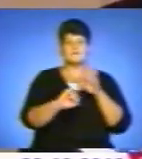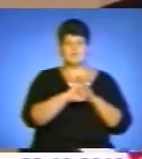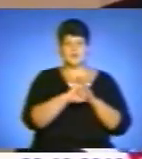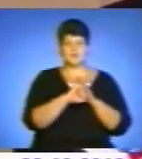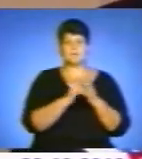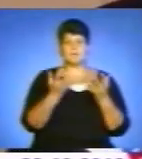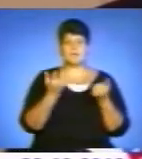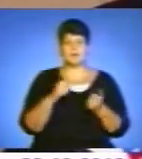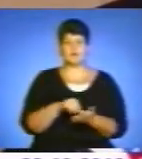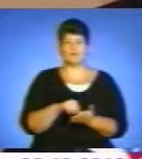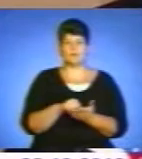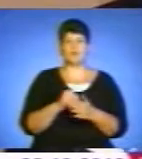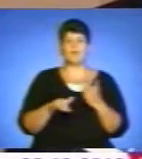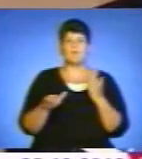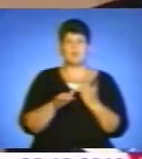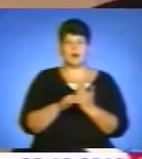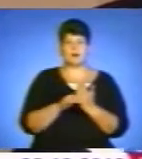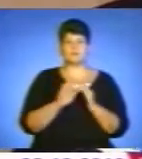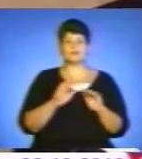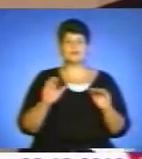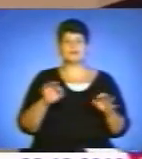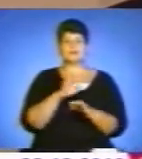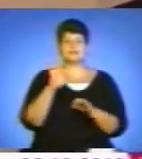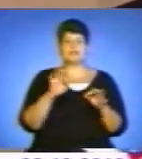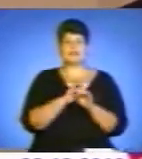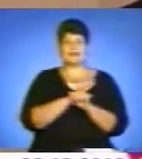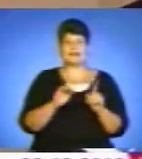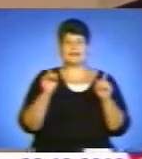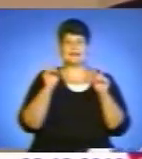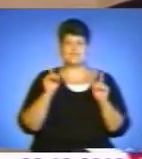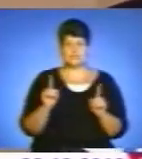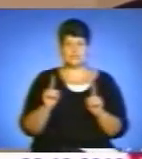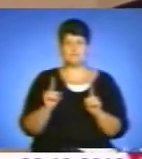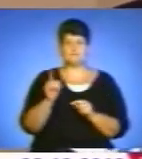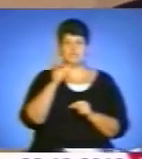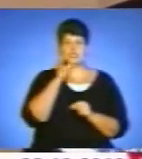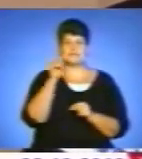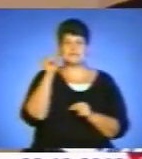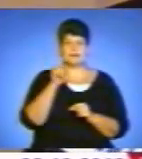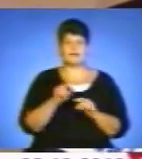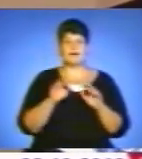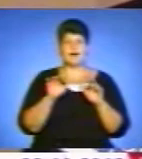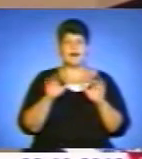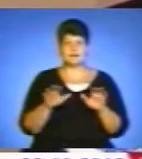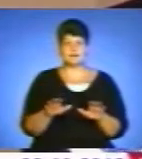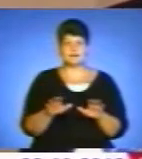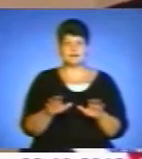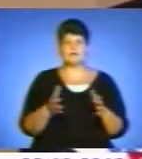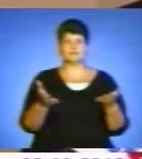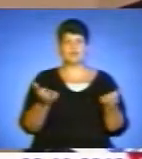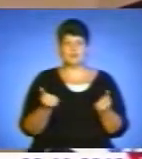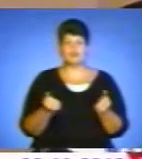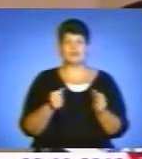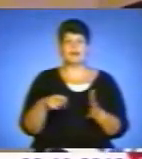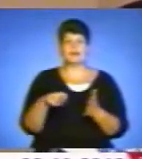допомагаємо дітям, сиротам не лише під час таких акцій, а відното отримуючи певні листи,